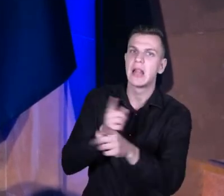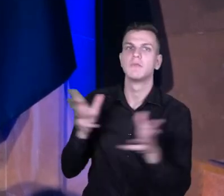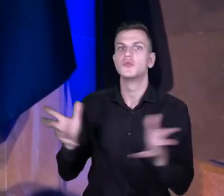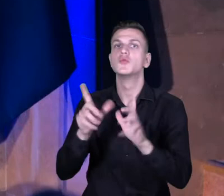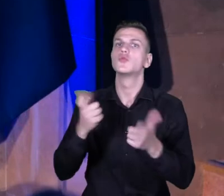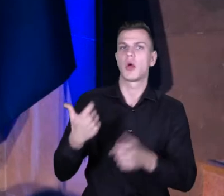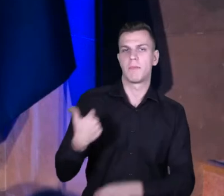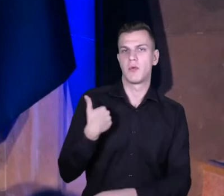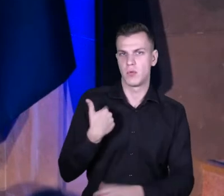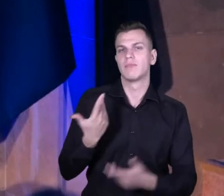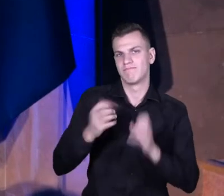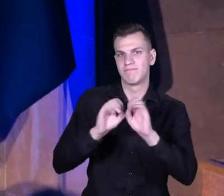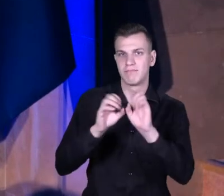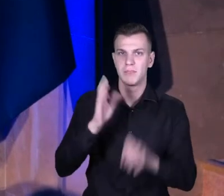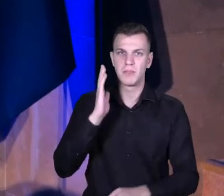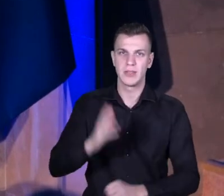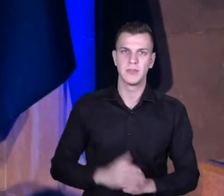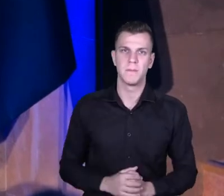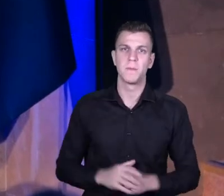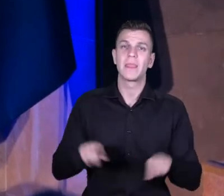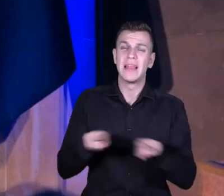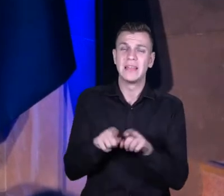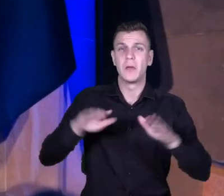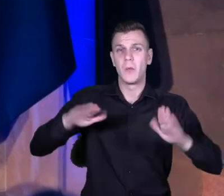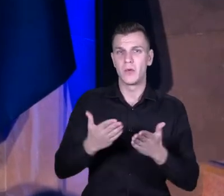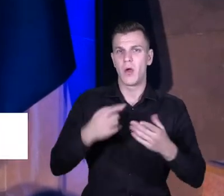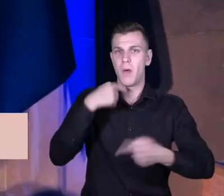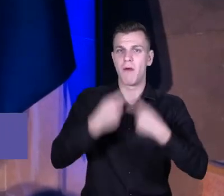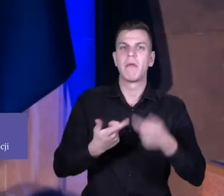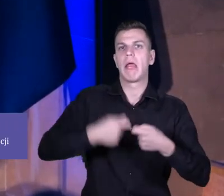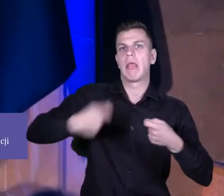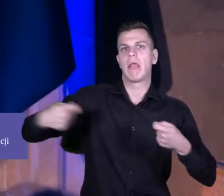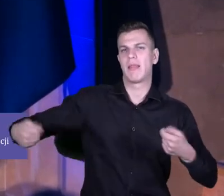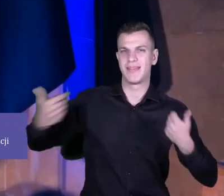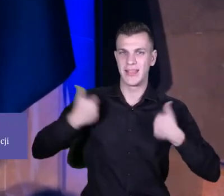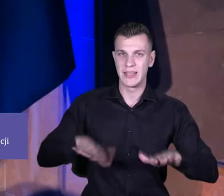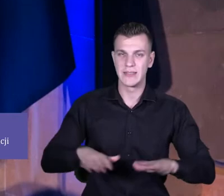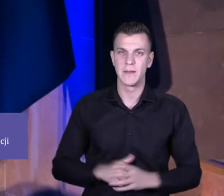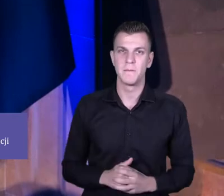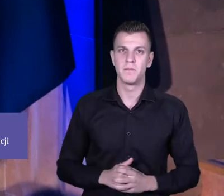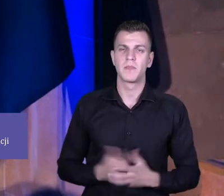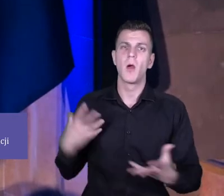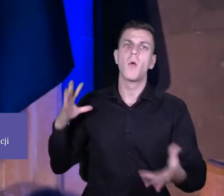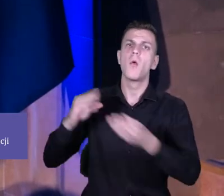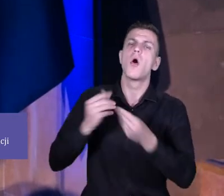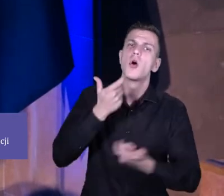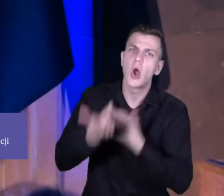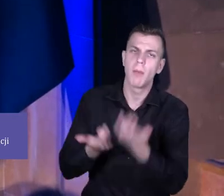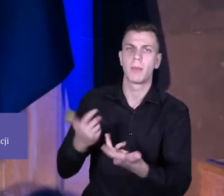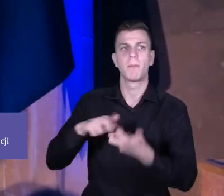przedstawię oczywiście w skrócie też, żeby nie przedłużać, to co robiliśmy, jakie były wyzwania.